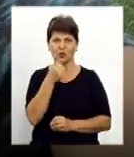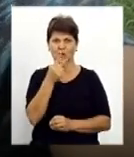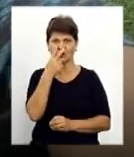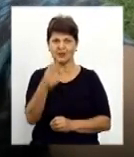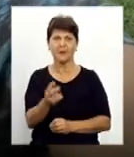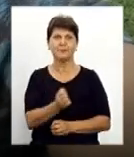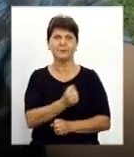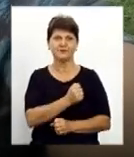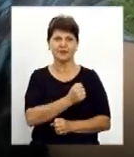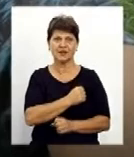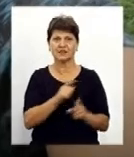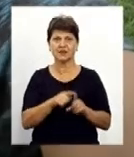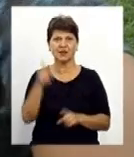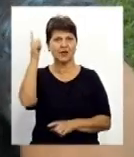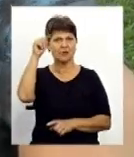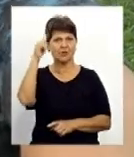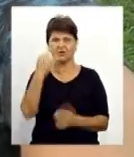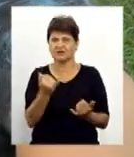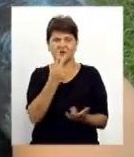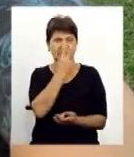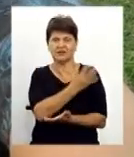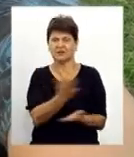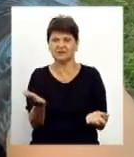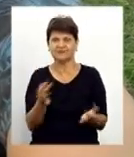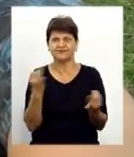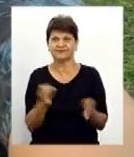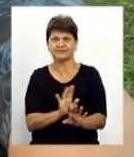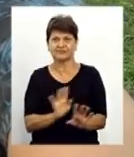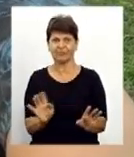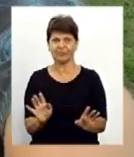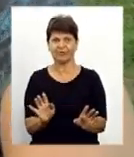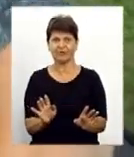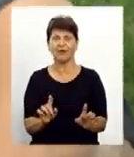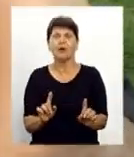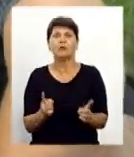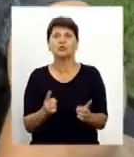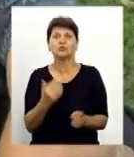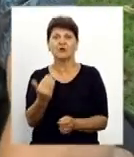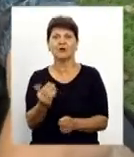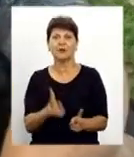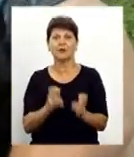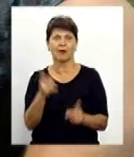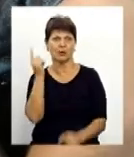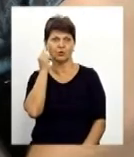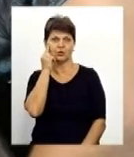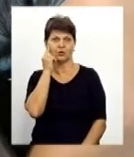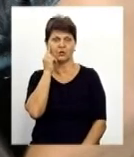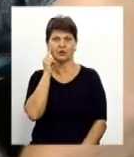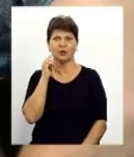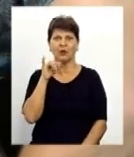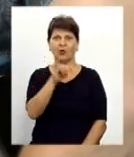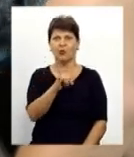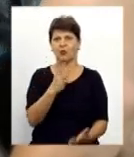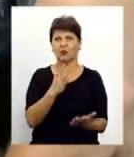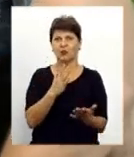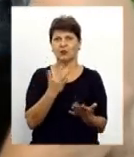жаль, які мультики, які дивилися ми, вони вже не дивляться, не цікаві. А чому? В цих мультиках, які на